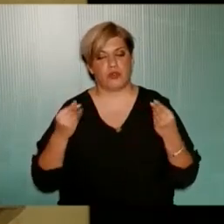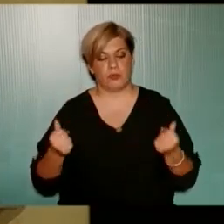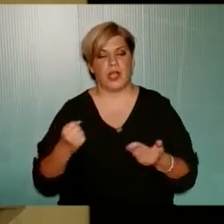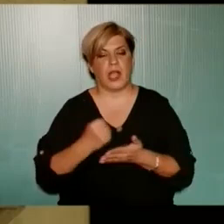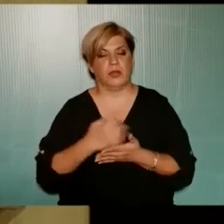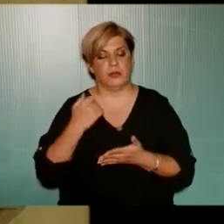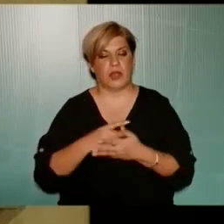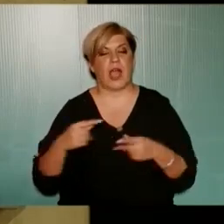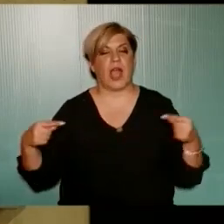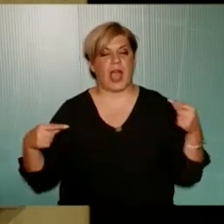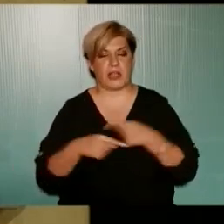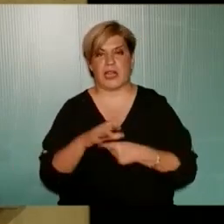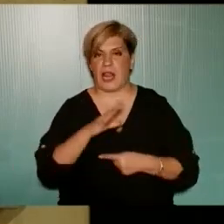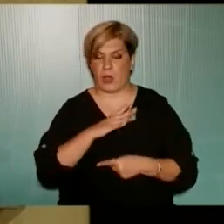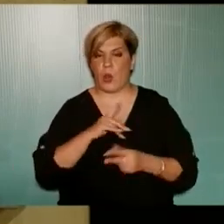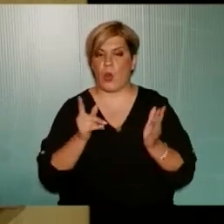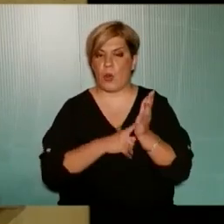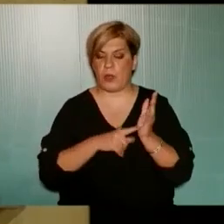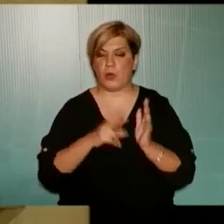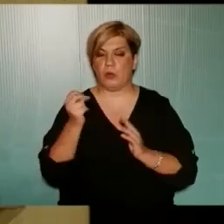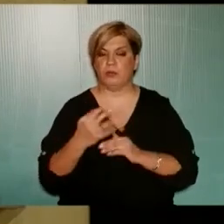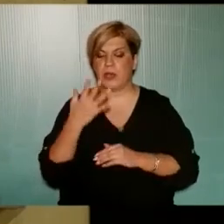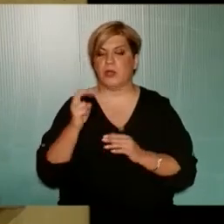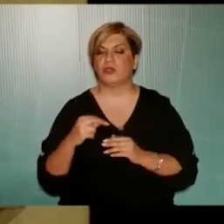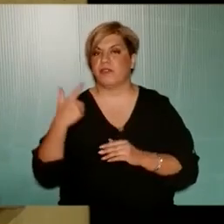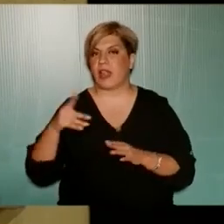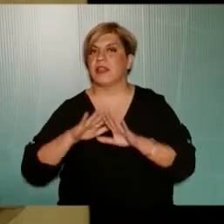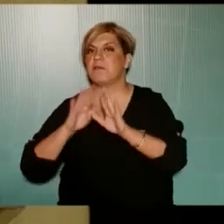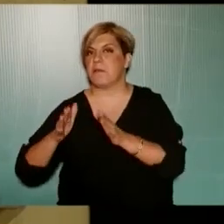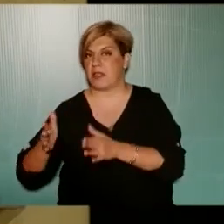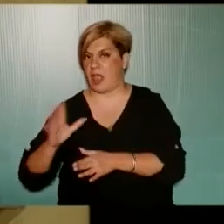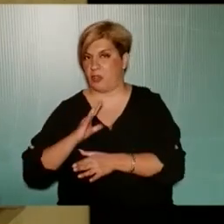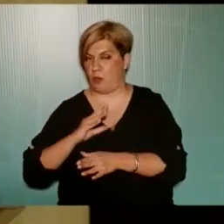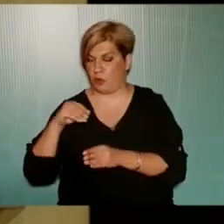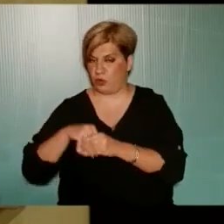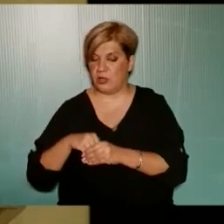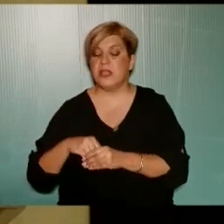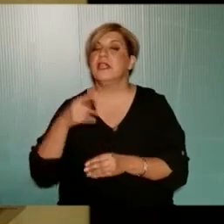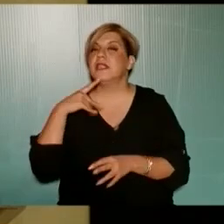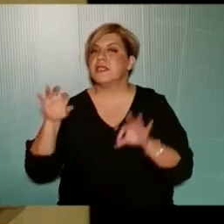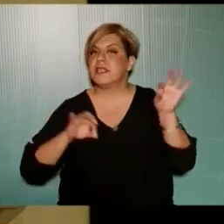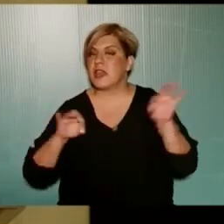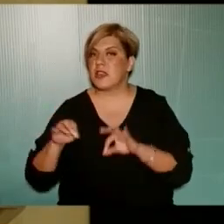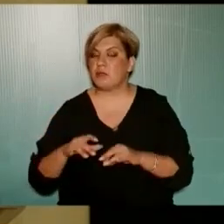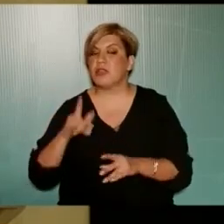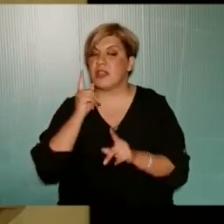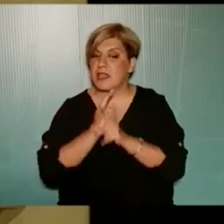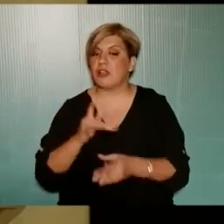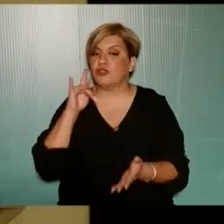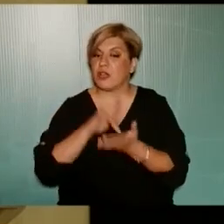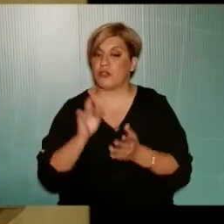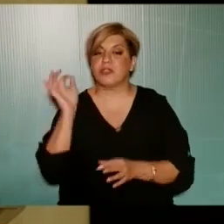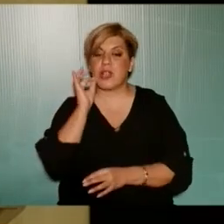όλο αυτό το αντιλαϊκό νομοθετικό πλαίσιο Που έχουν φτιάξει για 25 και 27 τμήματα οι ίδιοι Και επιμένει σε ένα σχεδιασμό Ιδιαίτερα στο κέντρο της